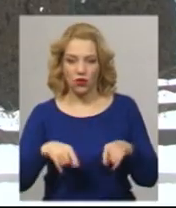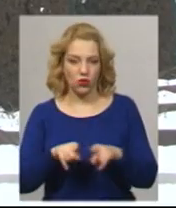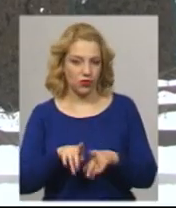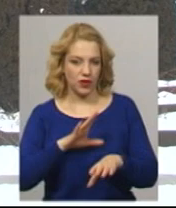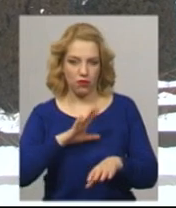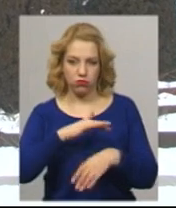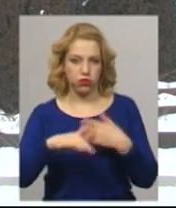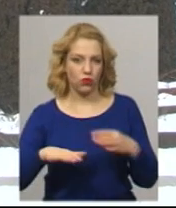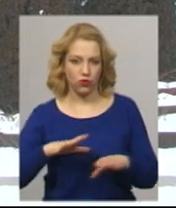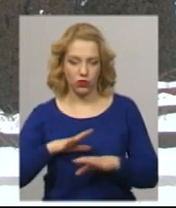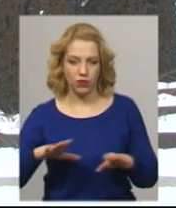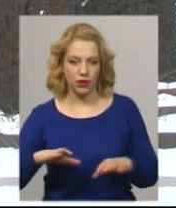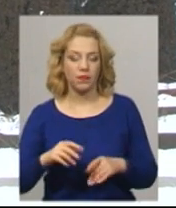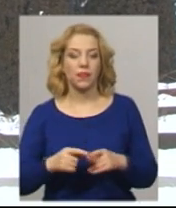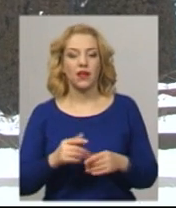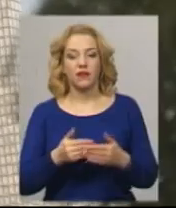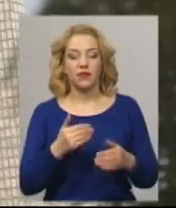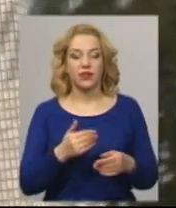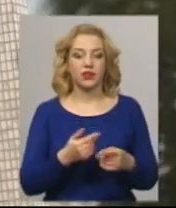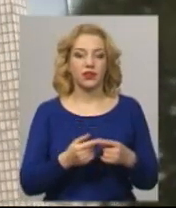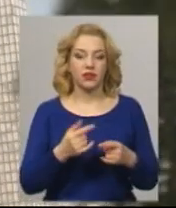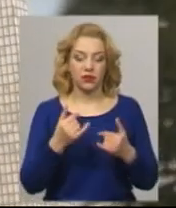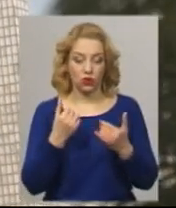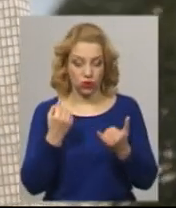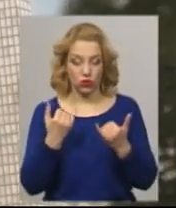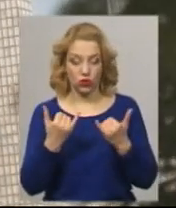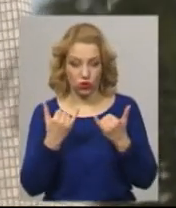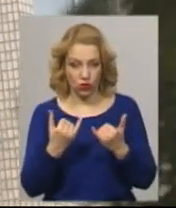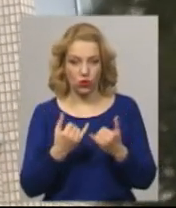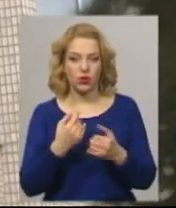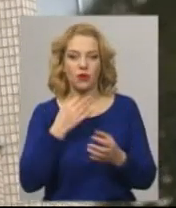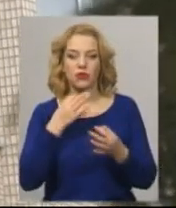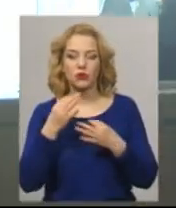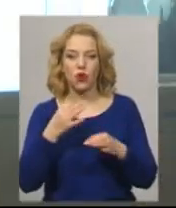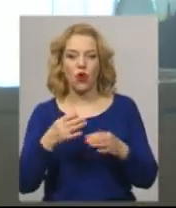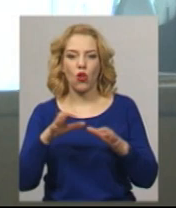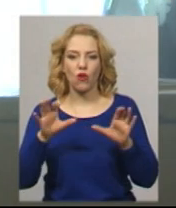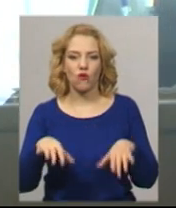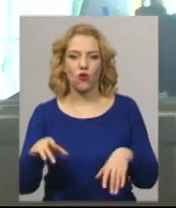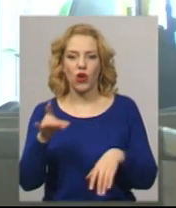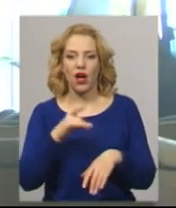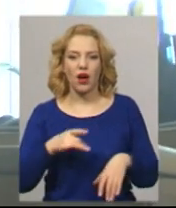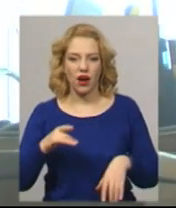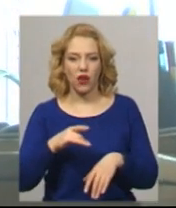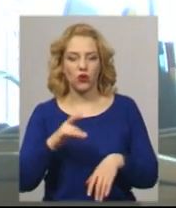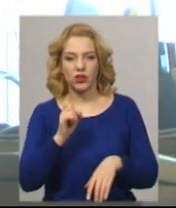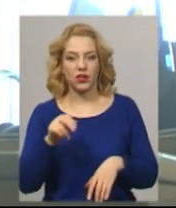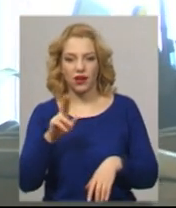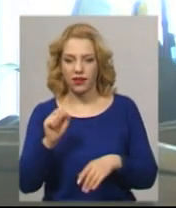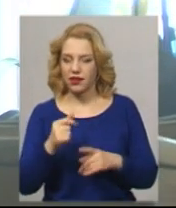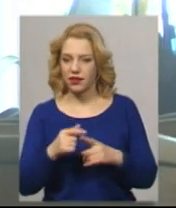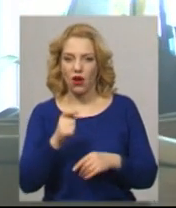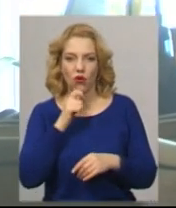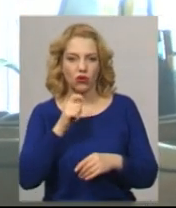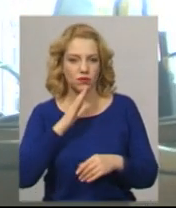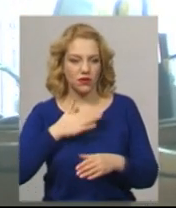Від 31 грудня минулого року і до сьогодні поспілкуватися з головою районної ради Михайлом Яснюком кореспондентом Суспільного не вдавалося. Він був